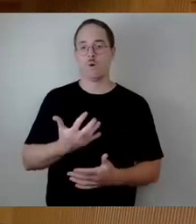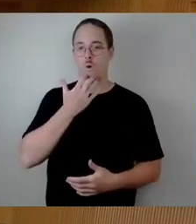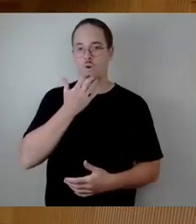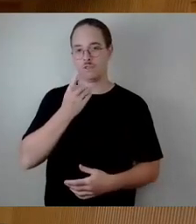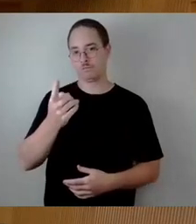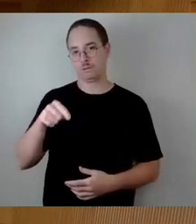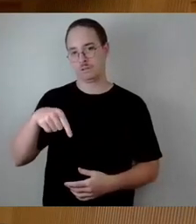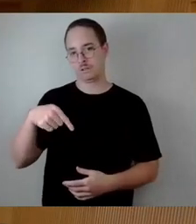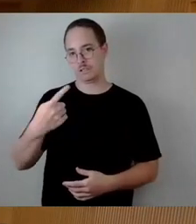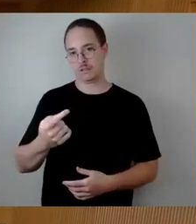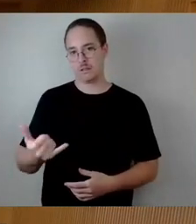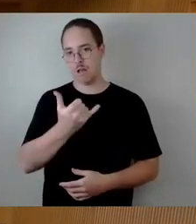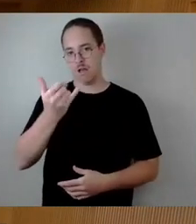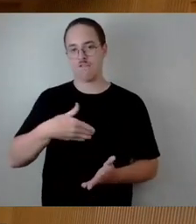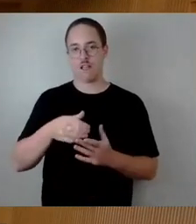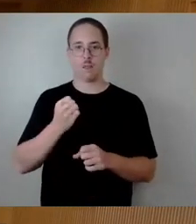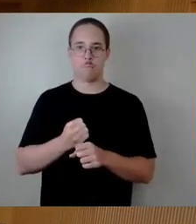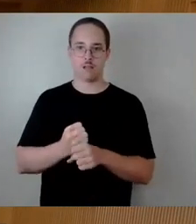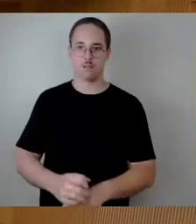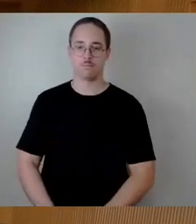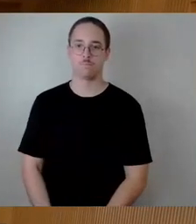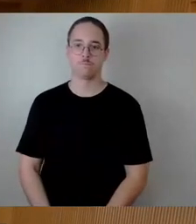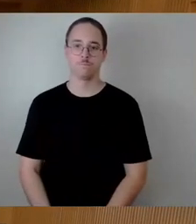So, als nächste Wortmeldung Herr Lohrig, dann Herr Genschmer.